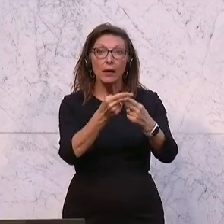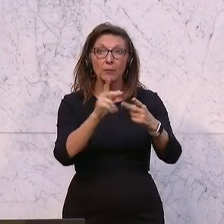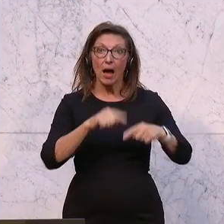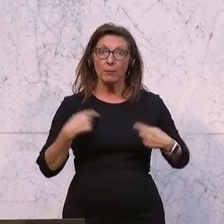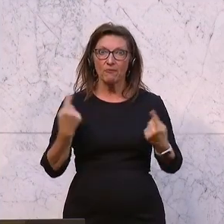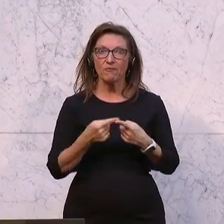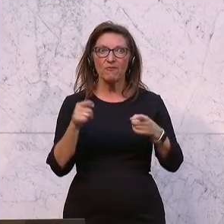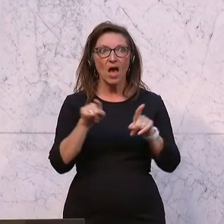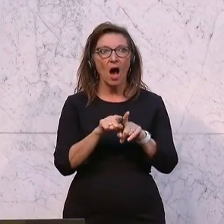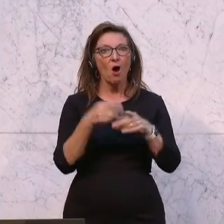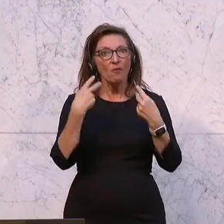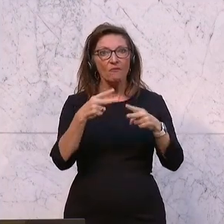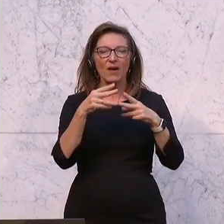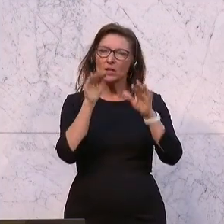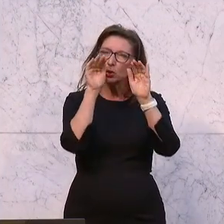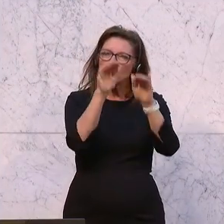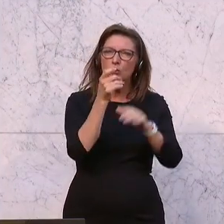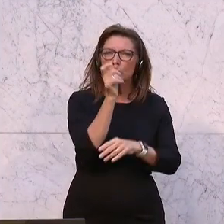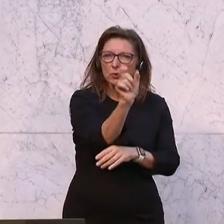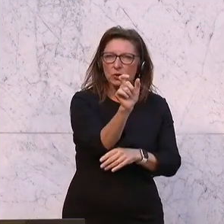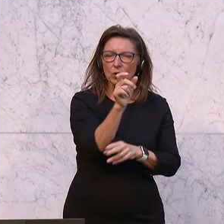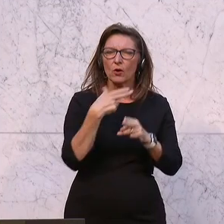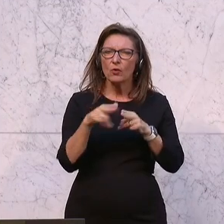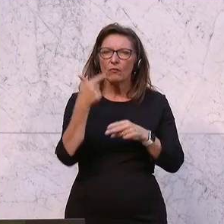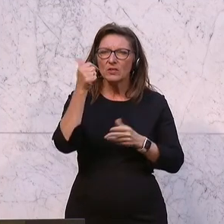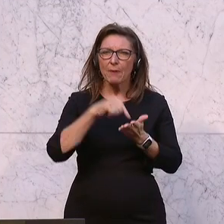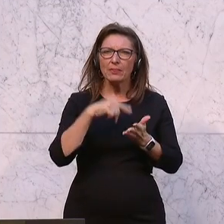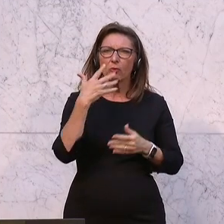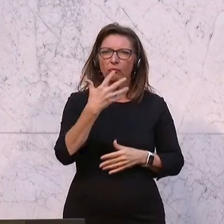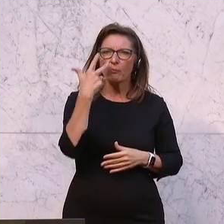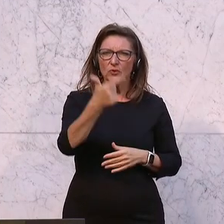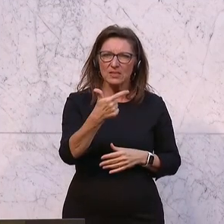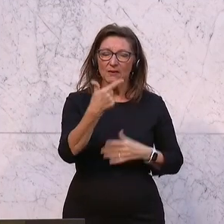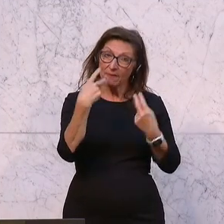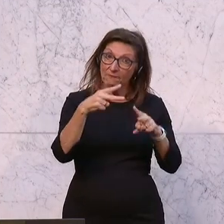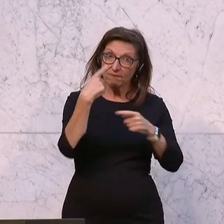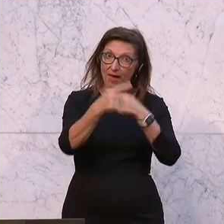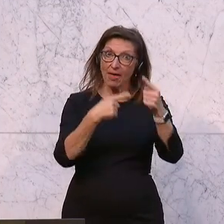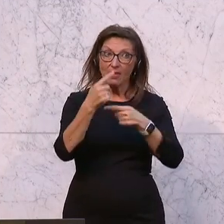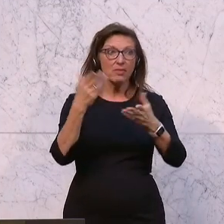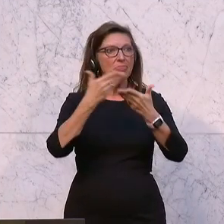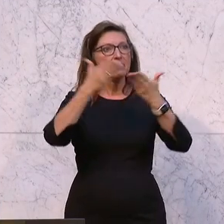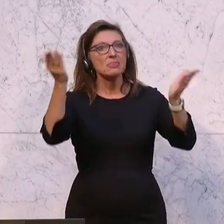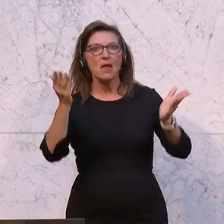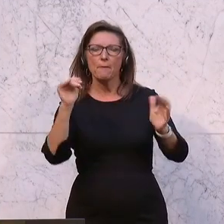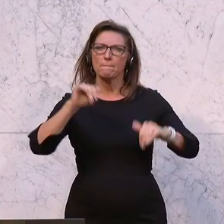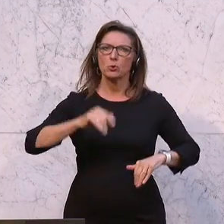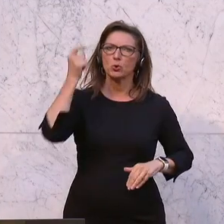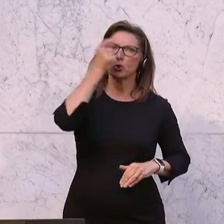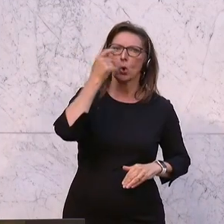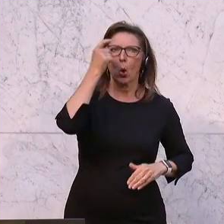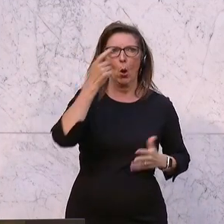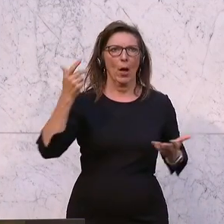auch die Schutzklausel fort für das Jahr 2025. Das heißt, es braucht sich niemand Sorgen und Gedanken machen,